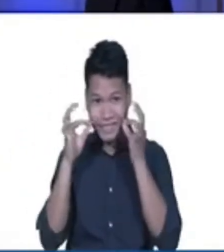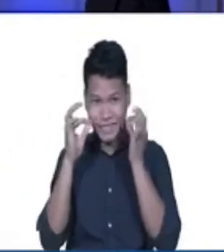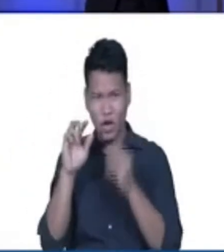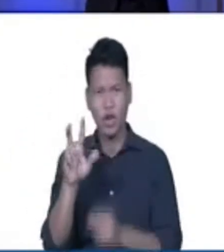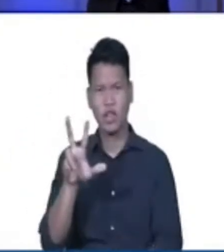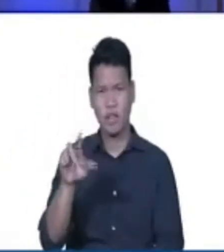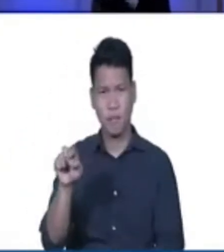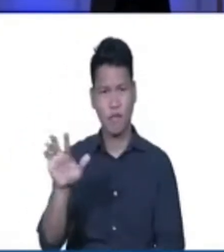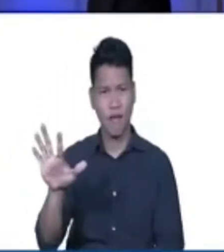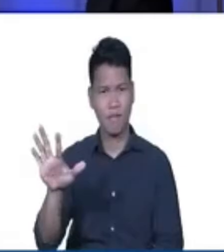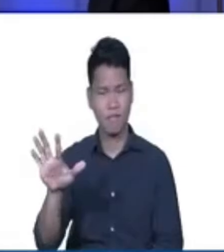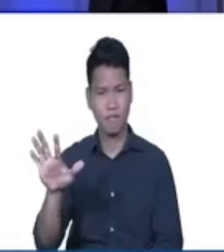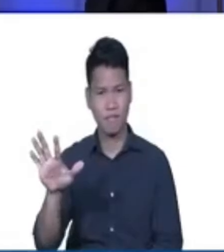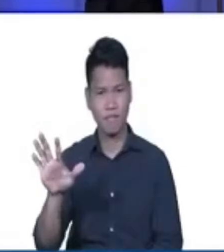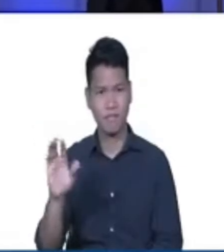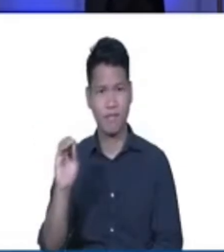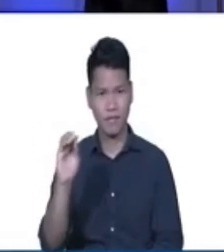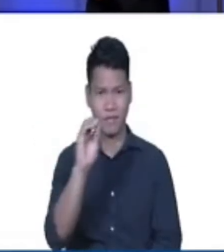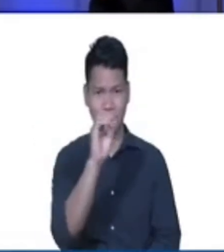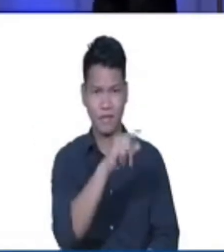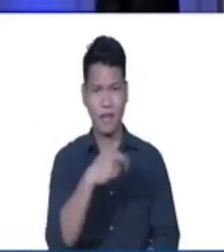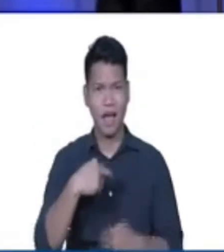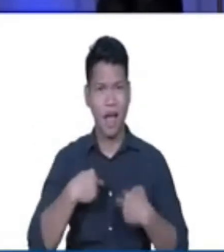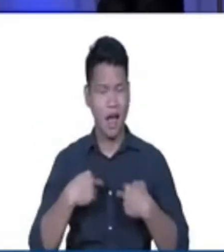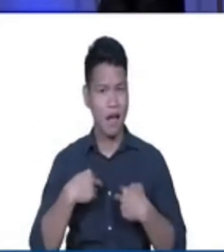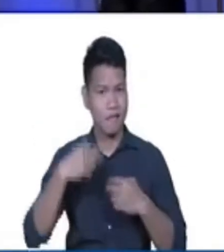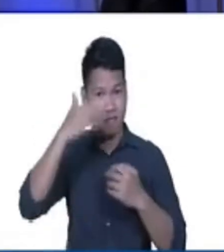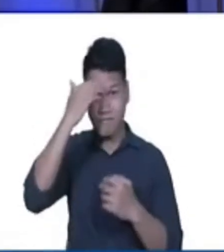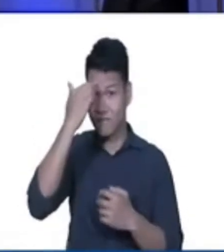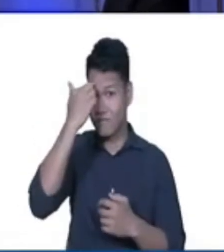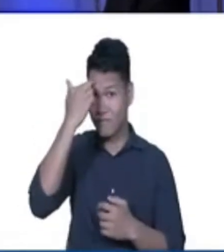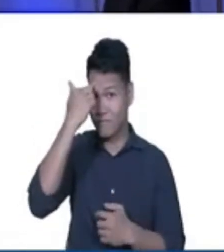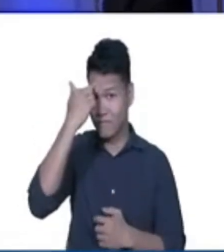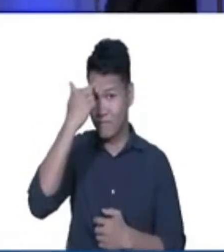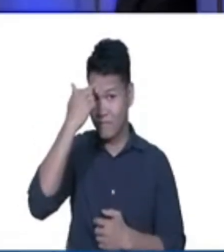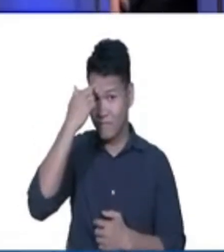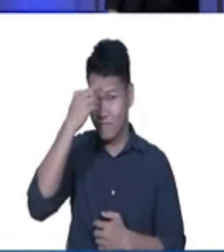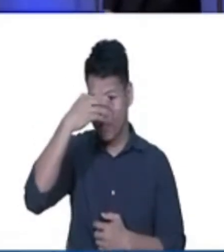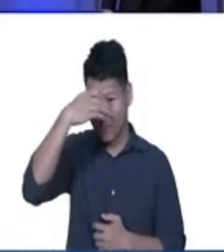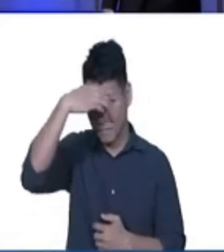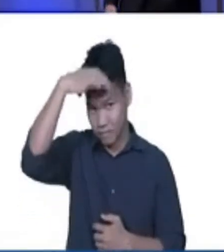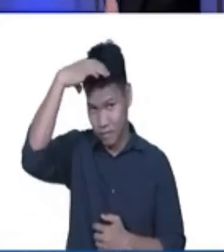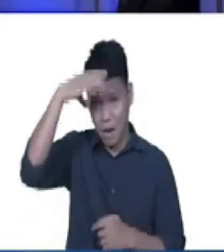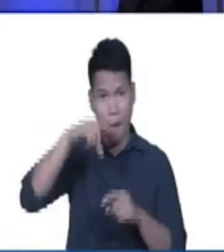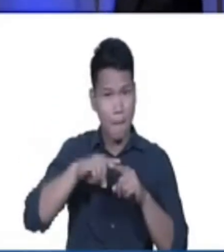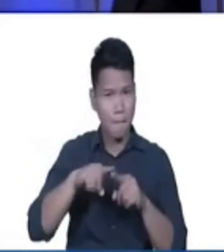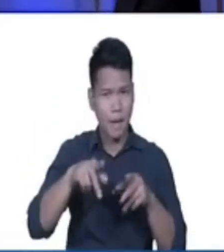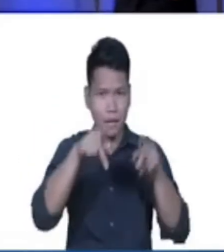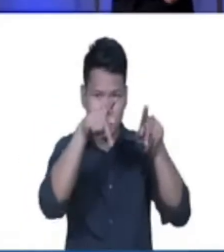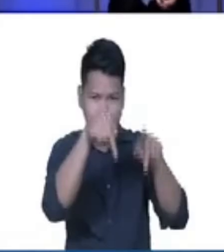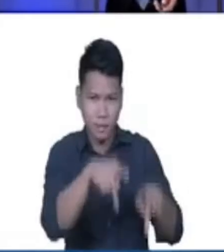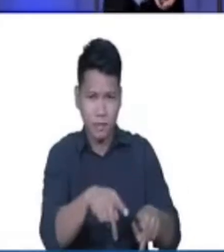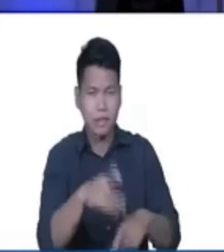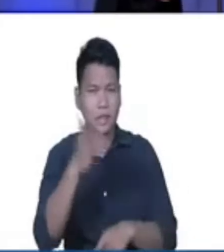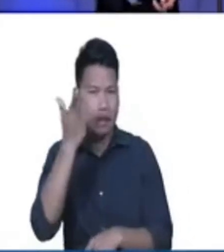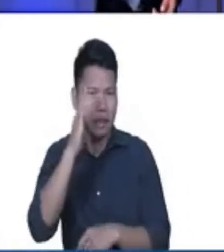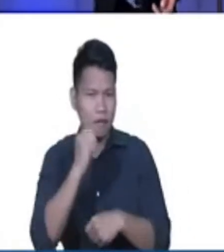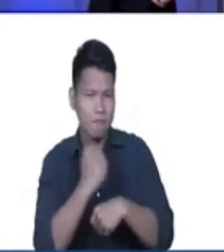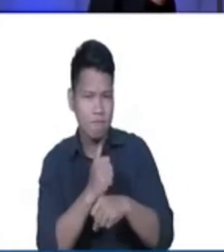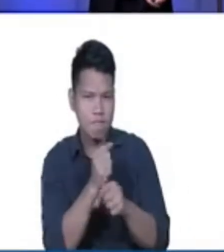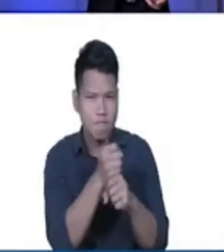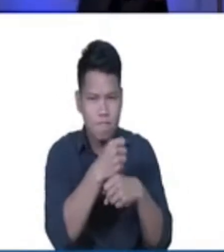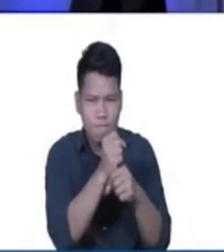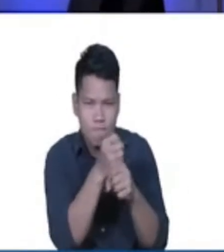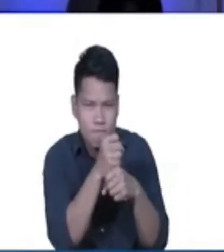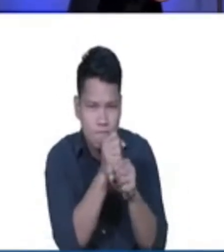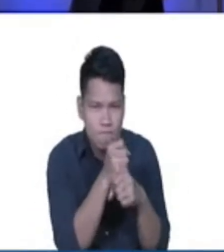po ninyo kung gaano kalaki ang kanilang mga frontal lobe. Pero ang tao po, Nung ginawa ng Diyos, When God